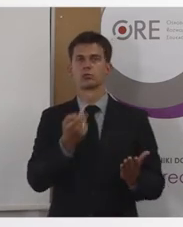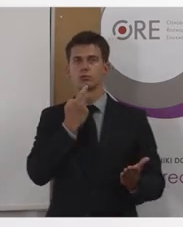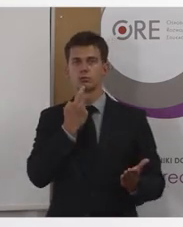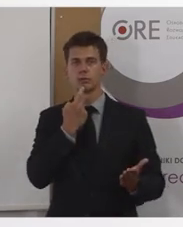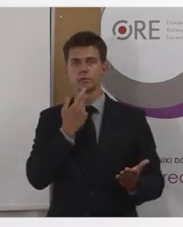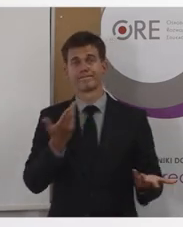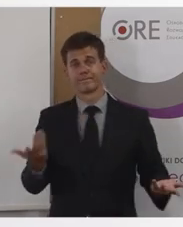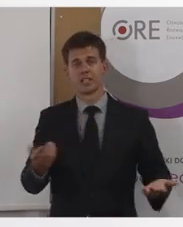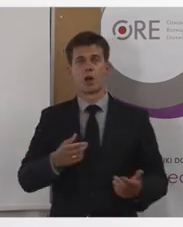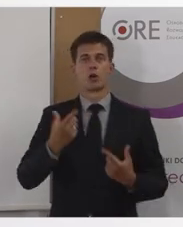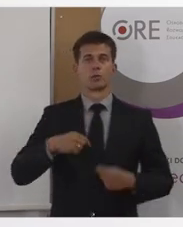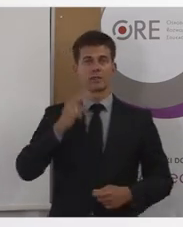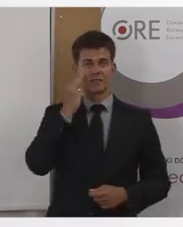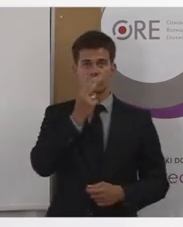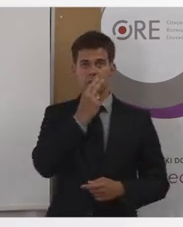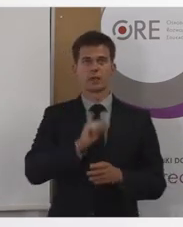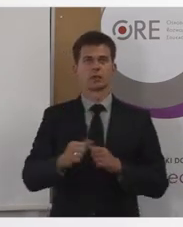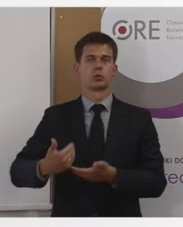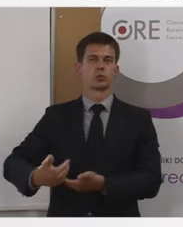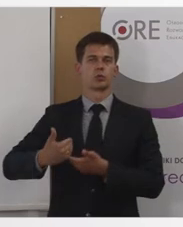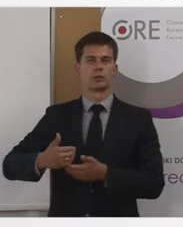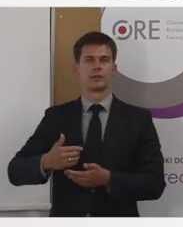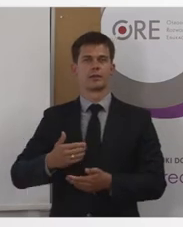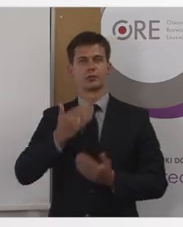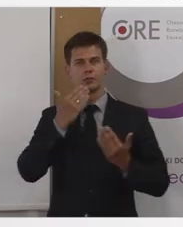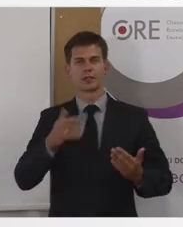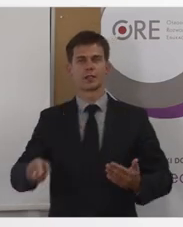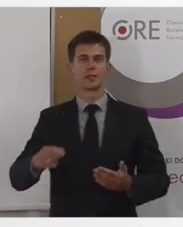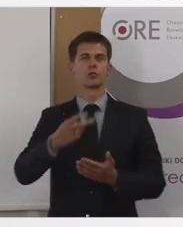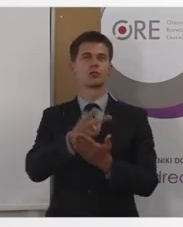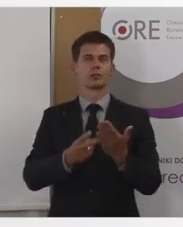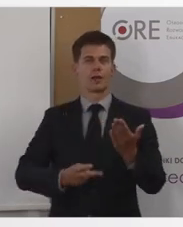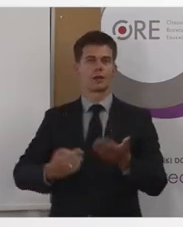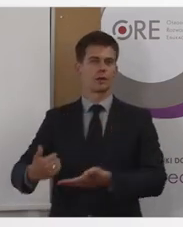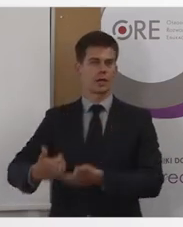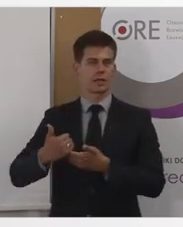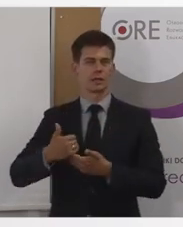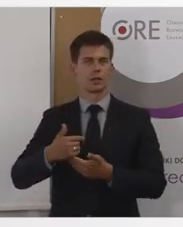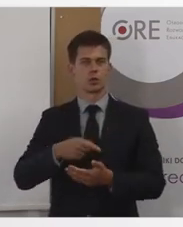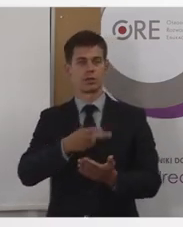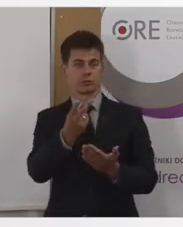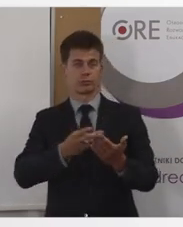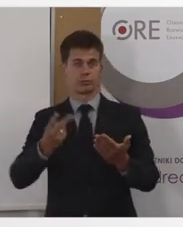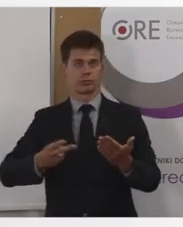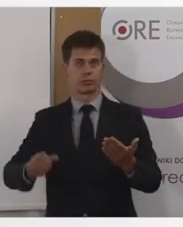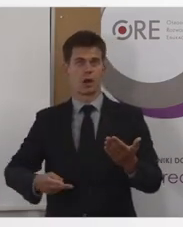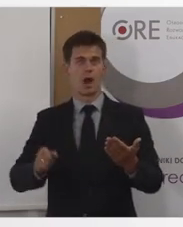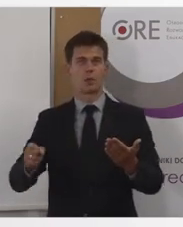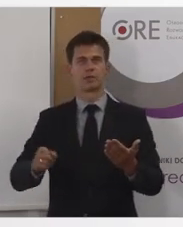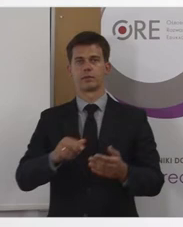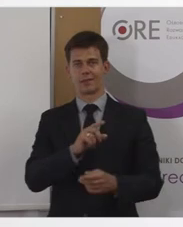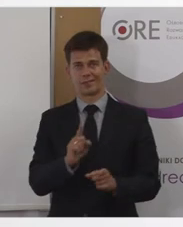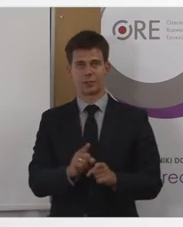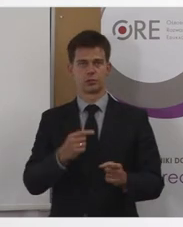No niestety osoby niewidome korzystające z czytników ekranu nie poradziłyby sobie, bo to jest tylko obraz. A nawet Państwo,